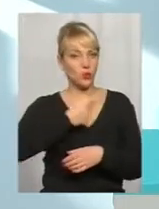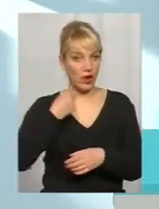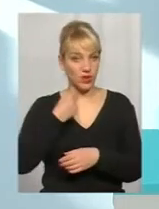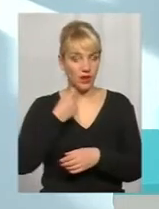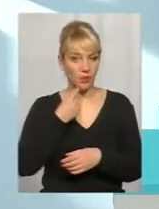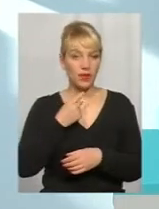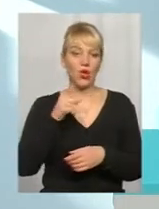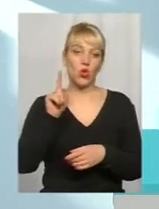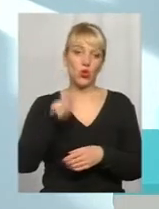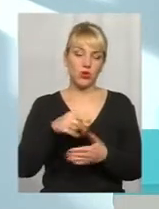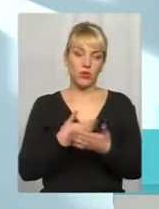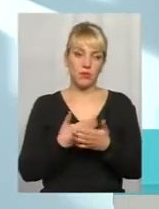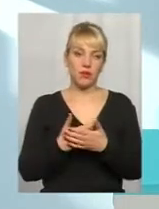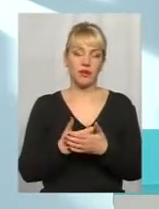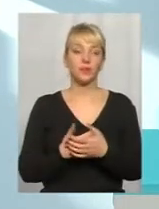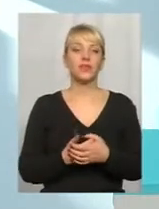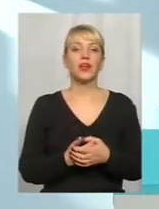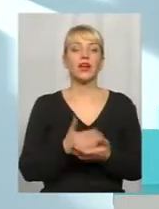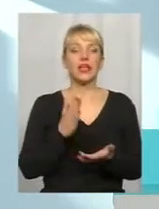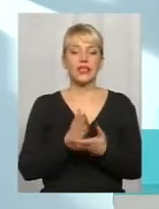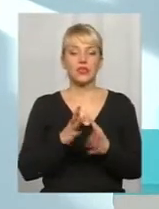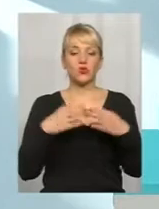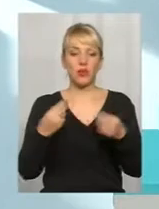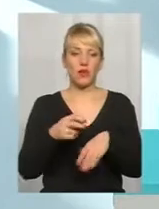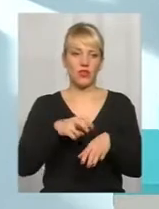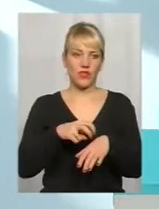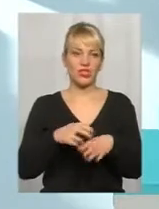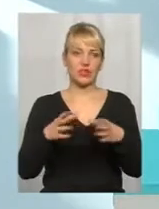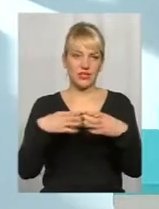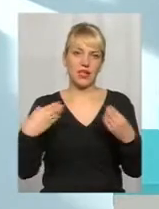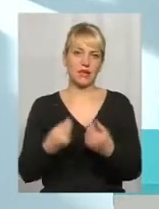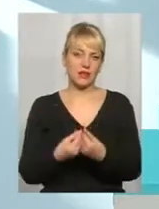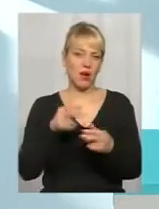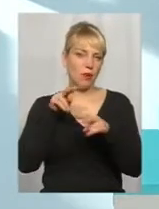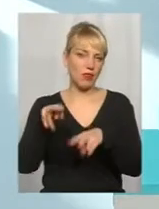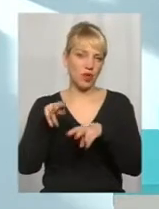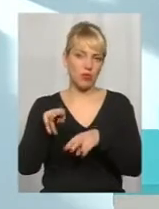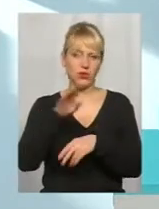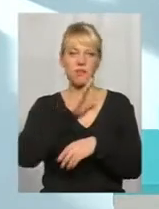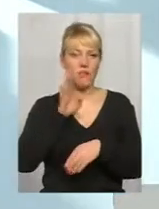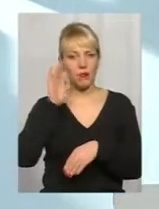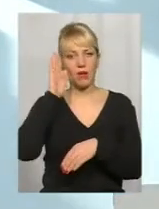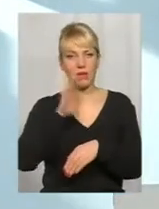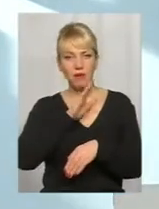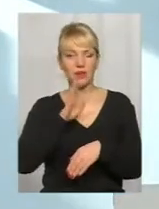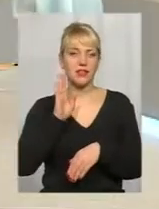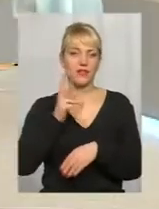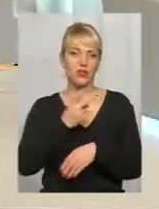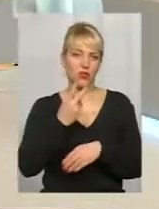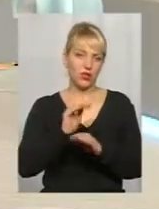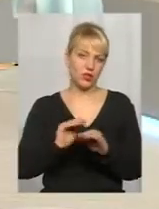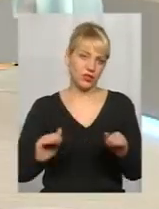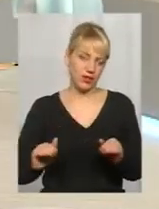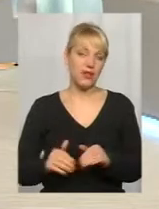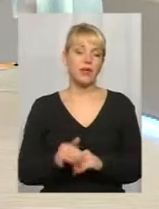есть, наприклад, є у семейного врача сем'я, под наблюденням. Мама, па, там, двоє дітей. І вот